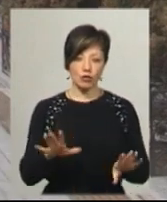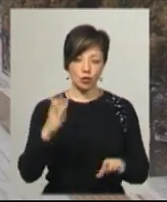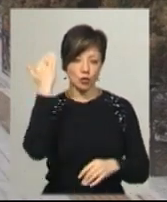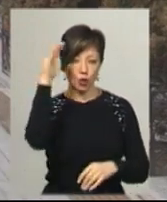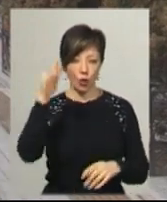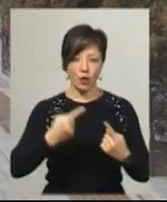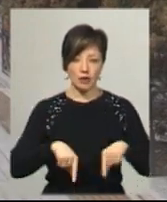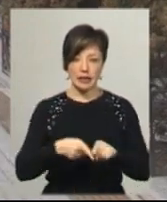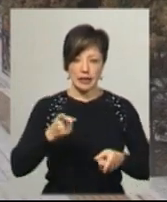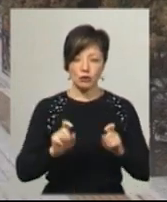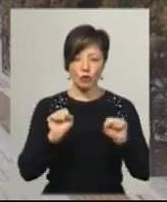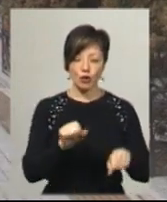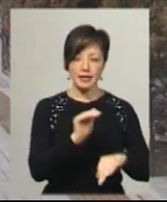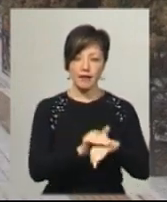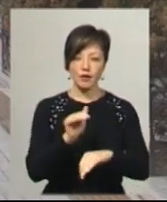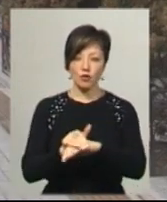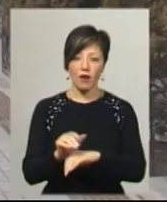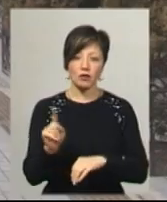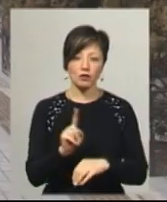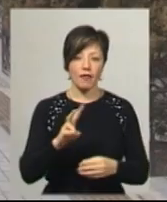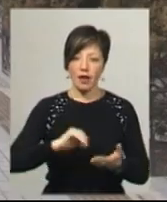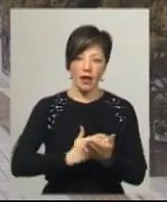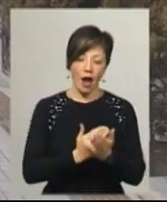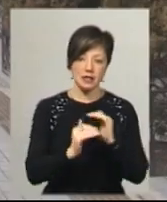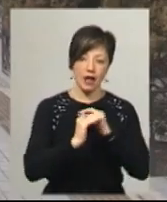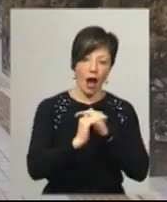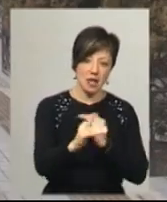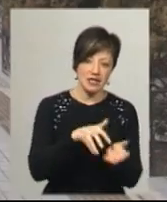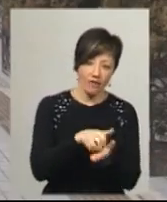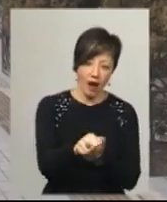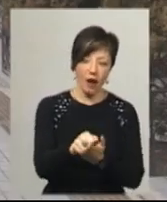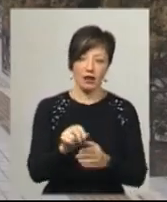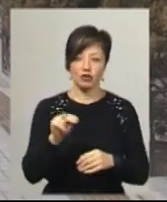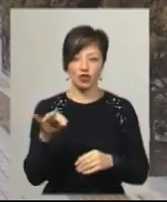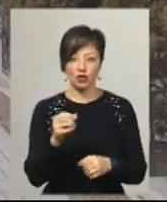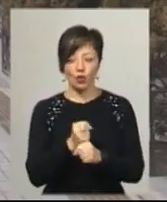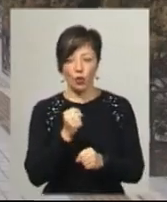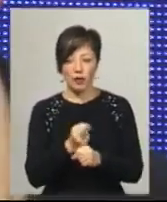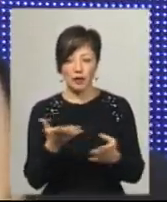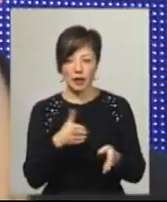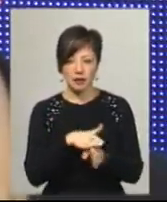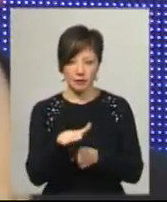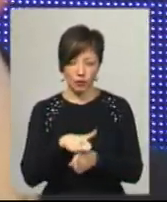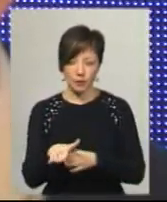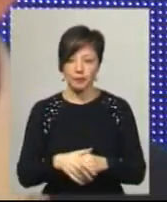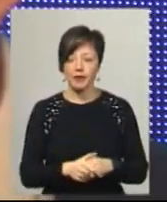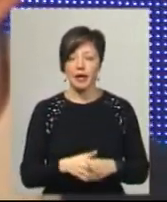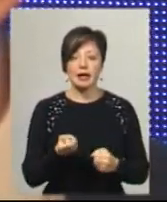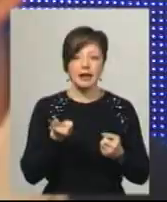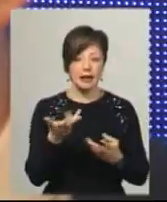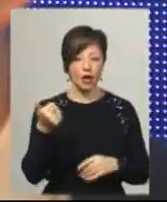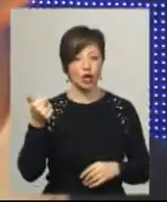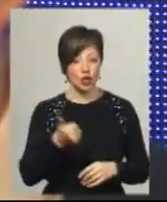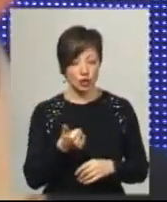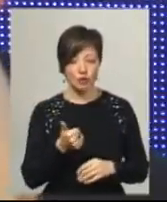організація, яка дійсно може зафіксувати, що неякісний асфальт був, чи неякісно були зроблені якісь роботи. За кілька тижнів, каже